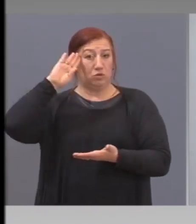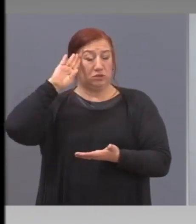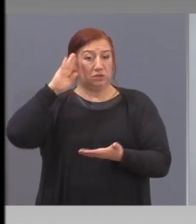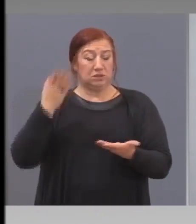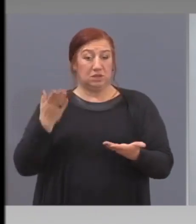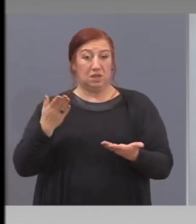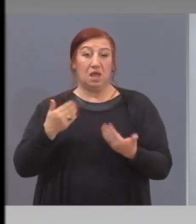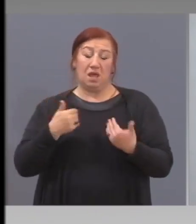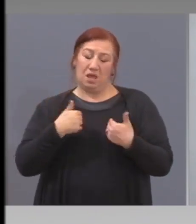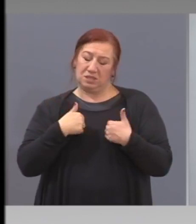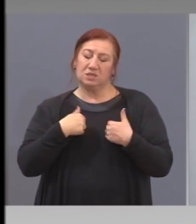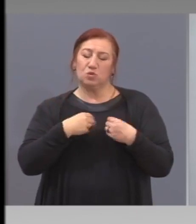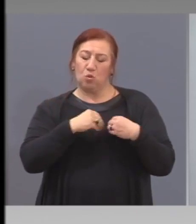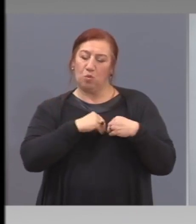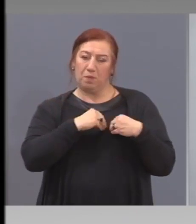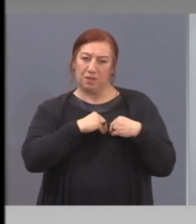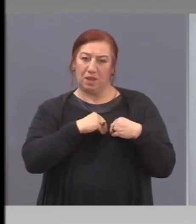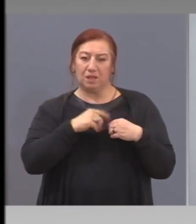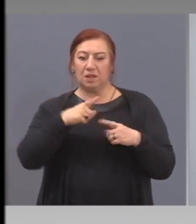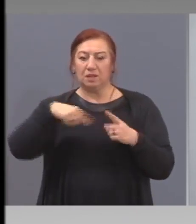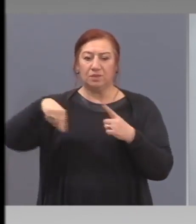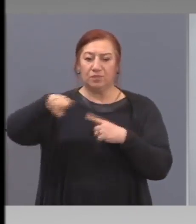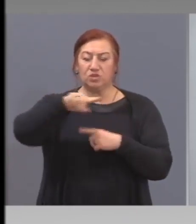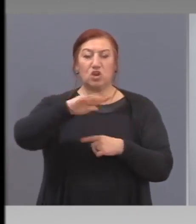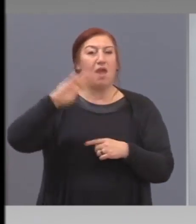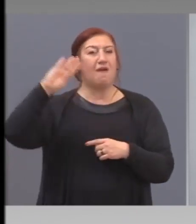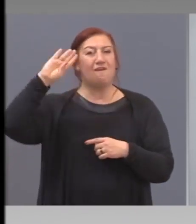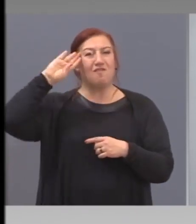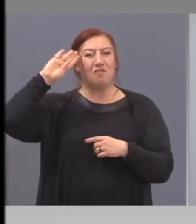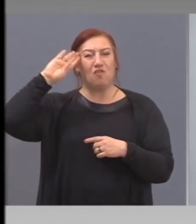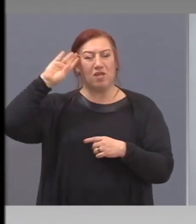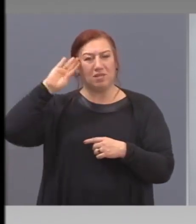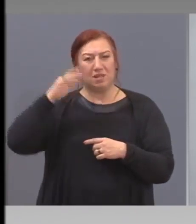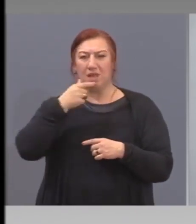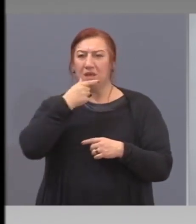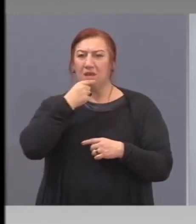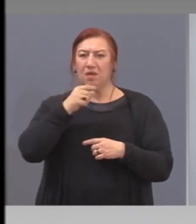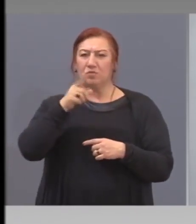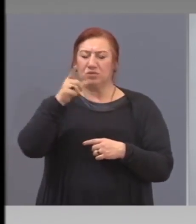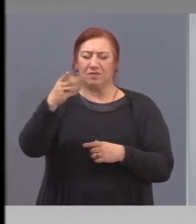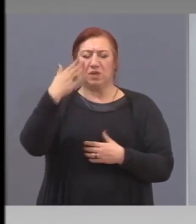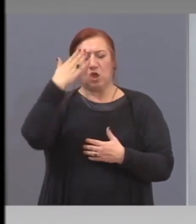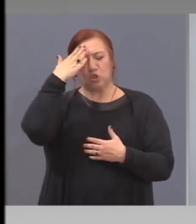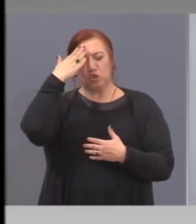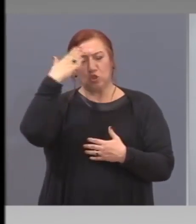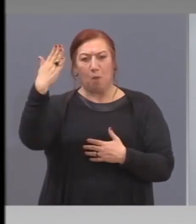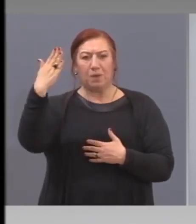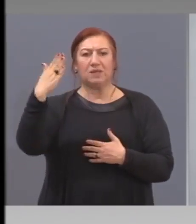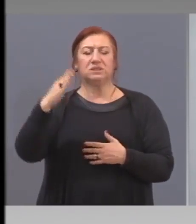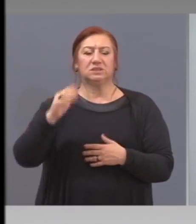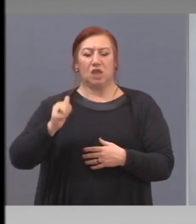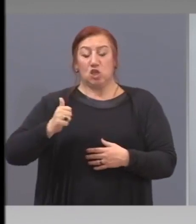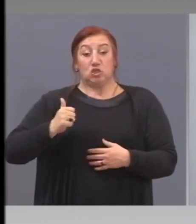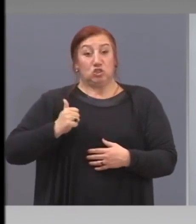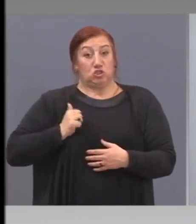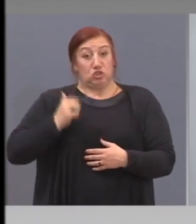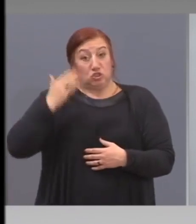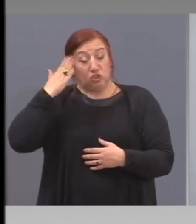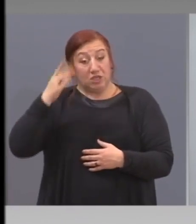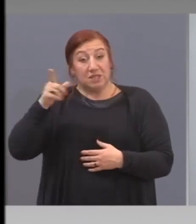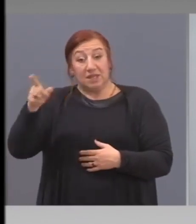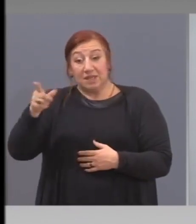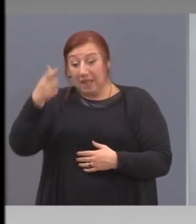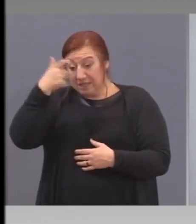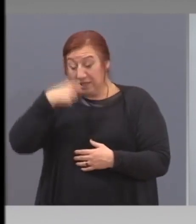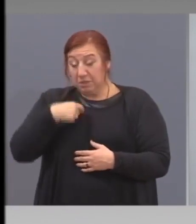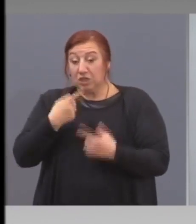И аз съм убеден, че самите военни, познавайки тяхната доблест и чест, самите те ще попитат,